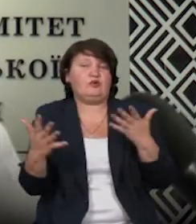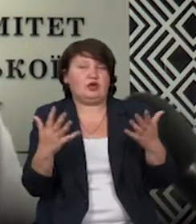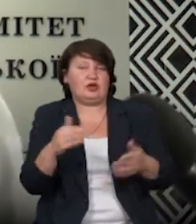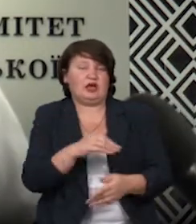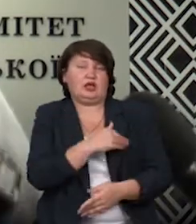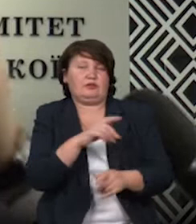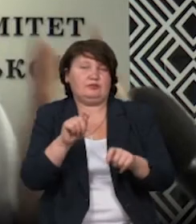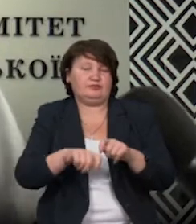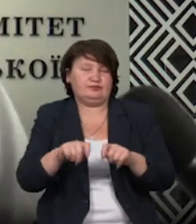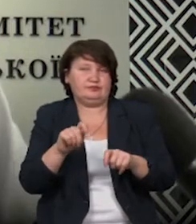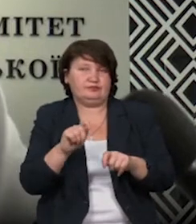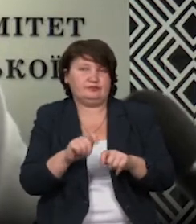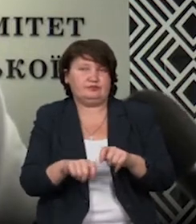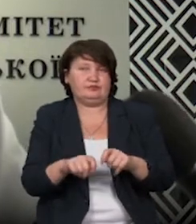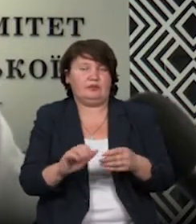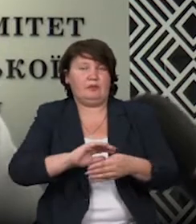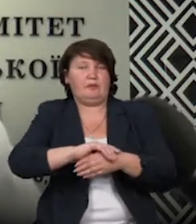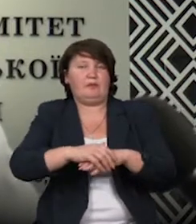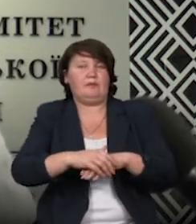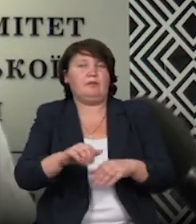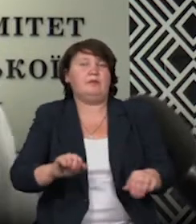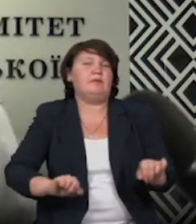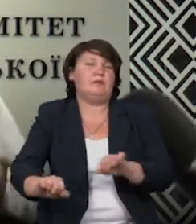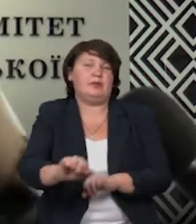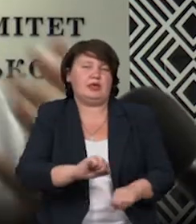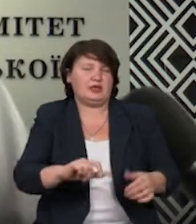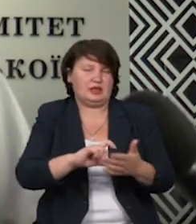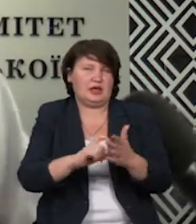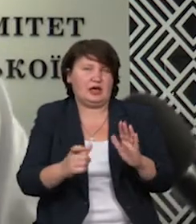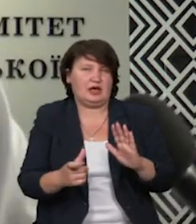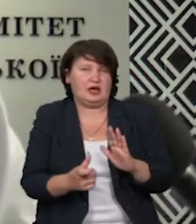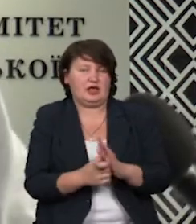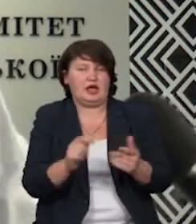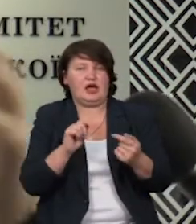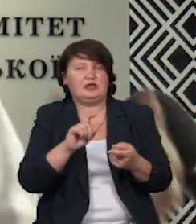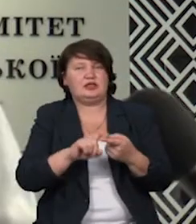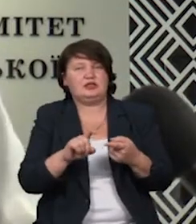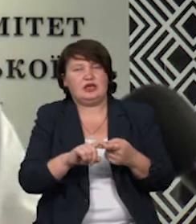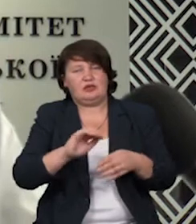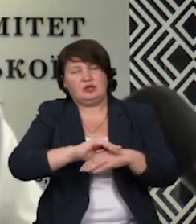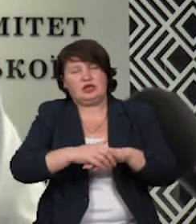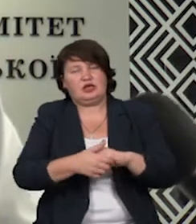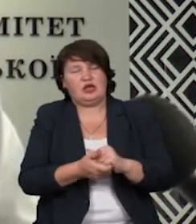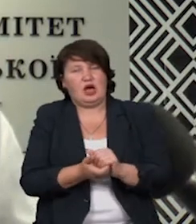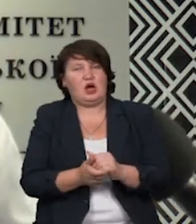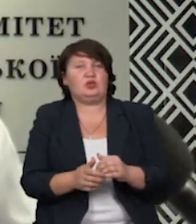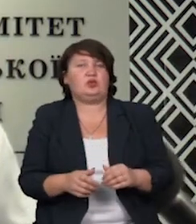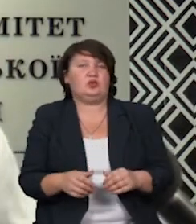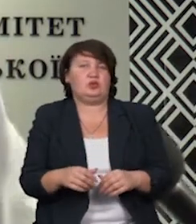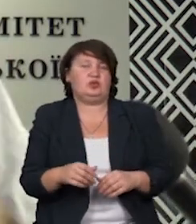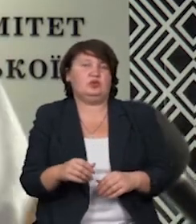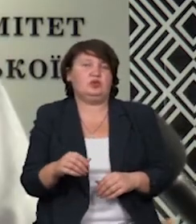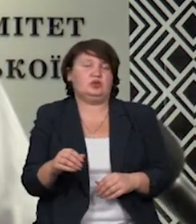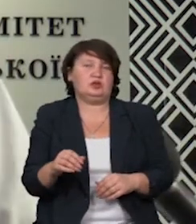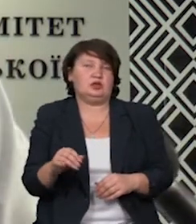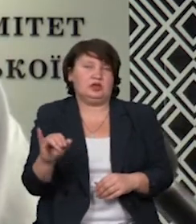скринінг, миття класних приміщень, антисептики в класах і місцях загального користування.